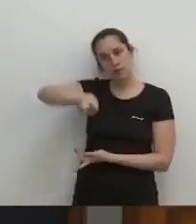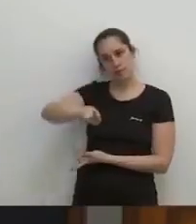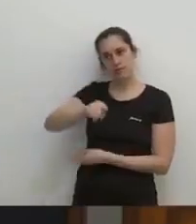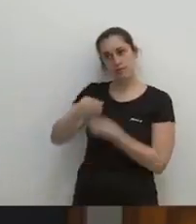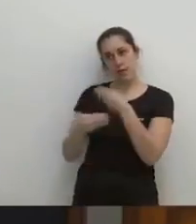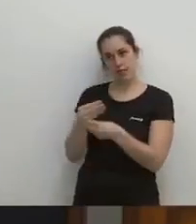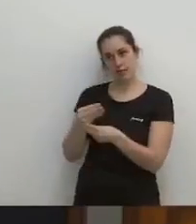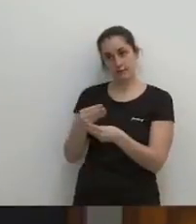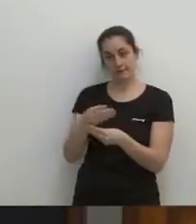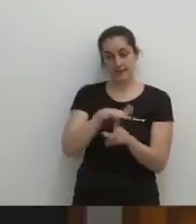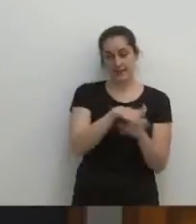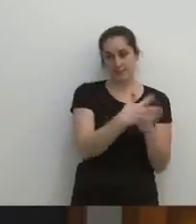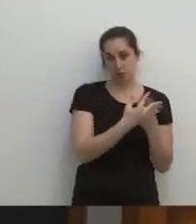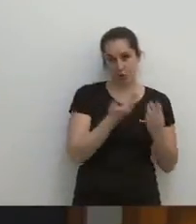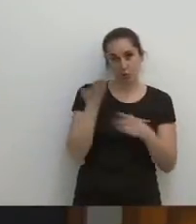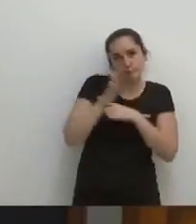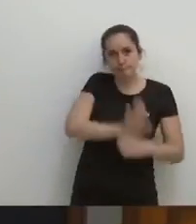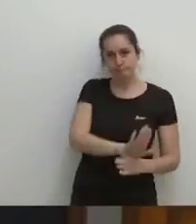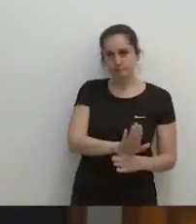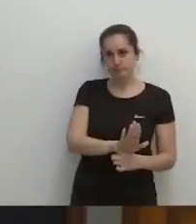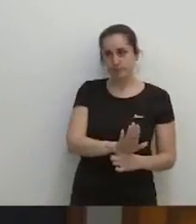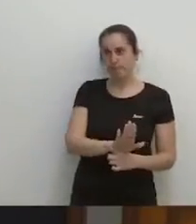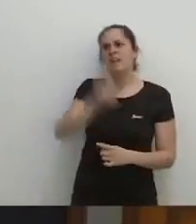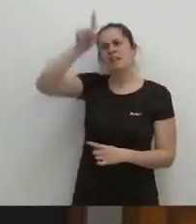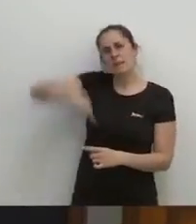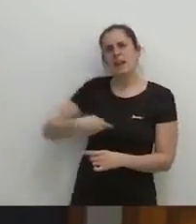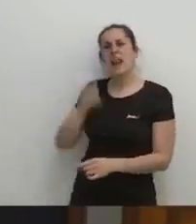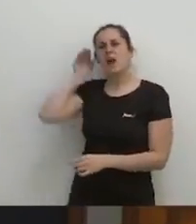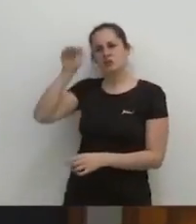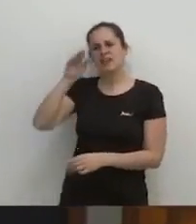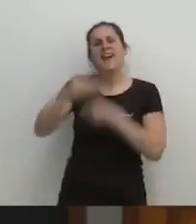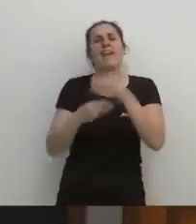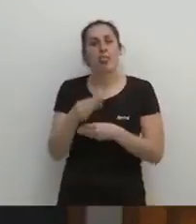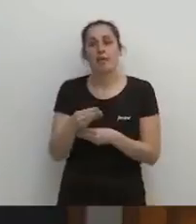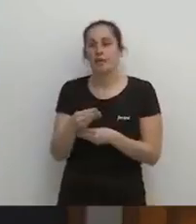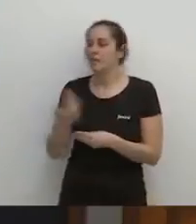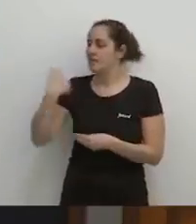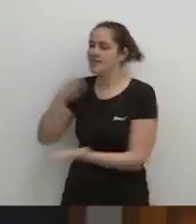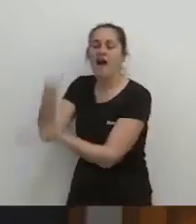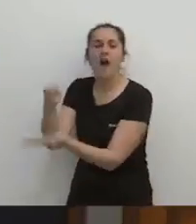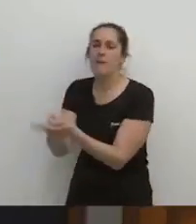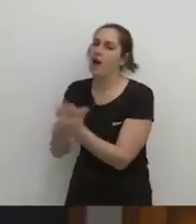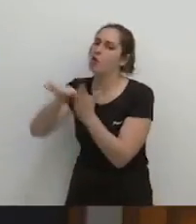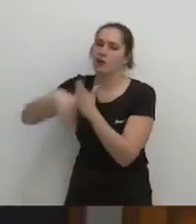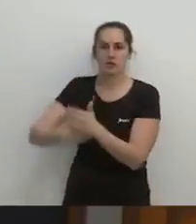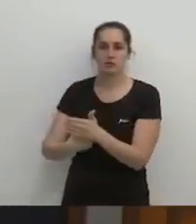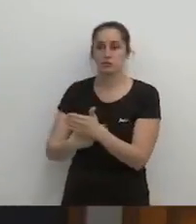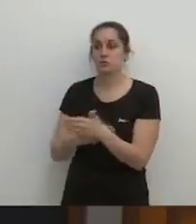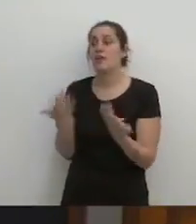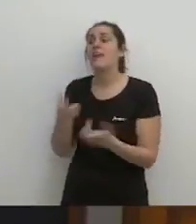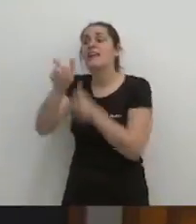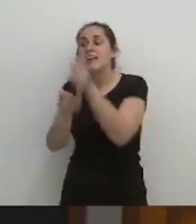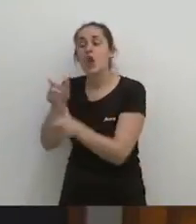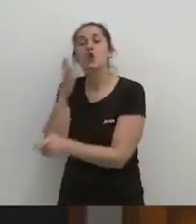Passa això I sap què ha fet esta conselleria? Ha pagat tots els retrasos ja Ha pagat els retrasos i de 5.000 professors